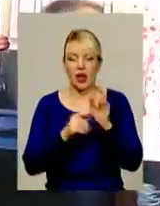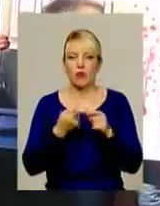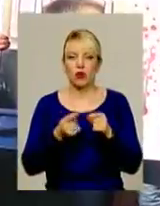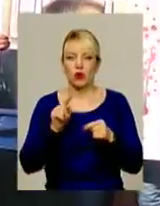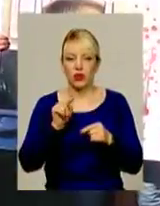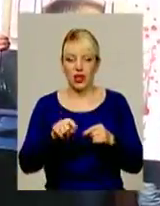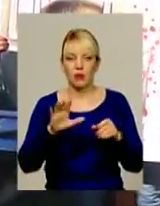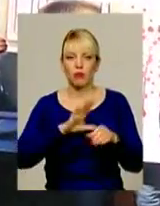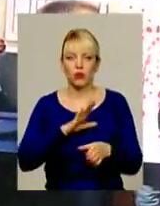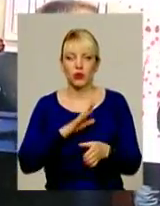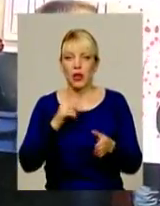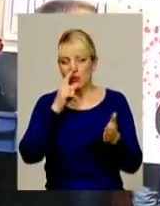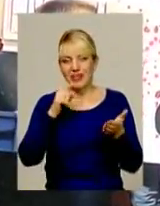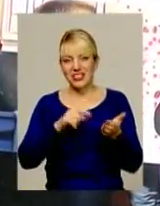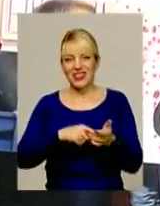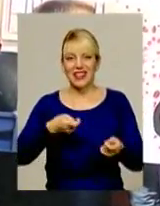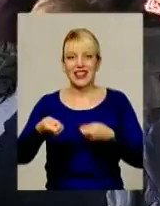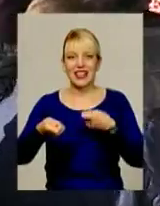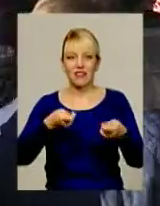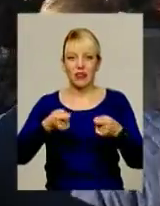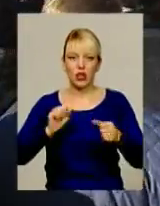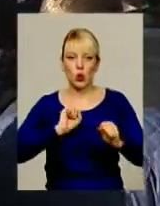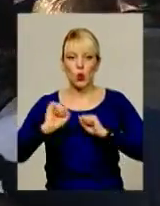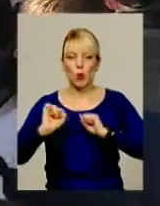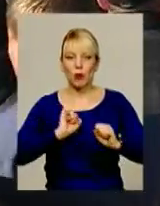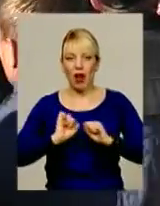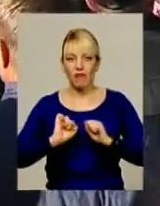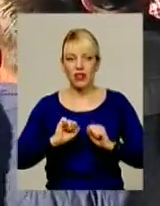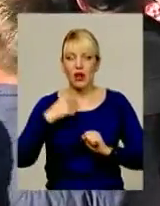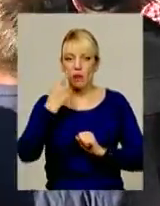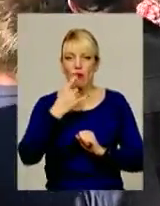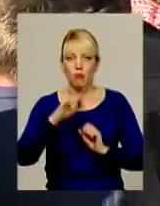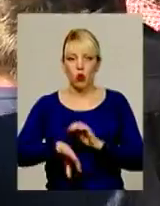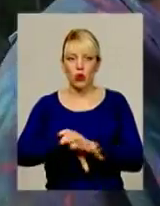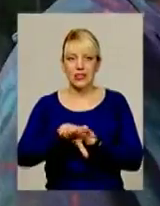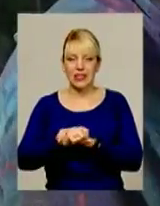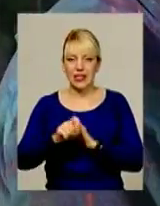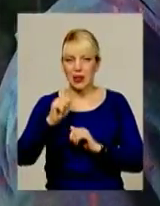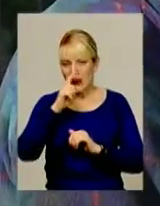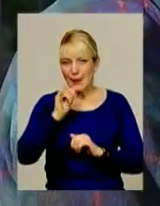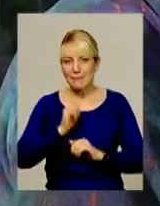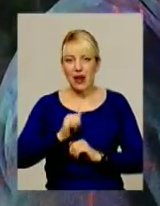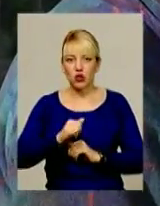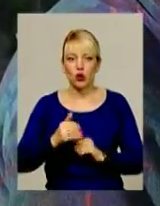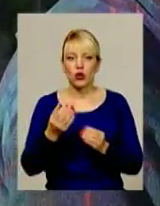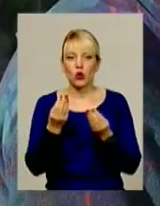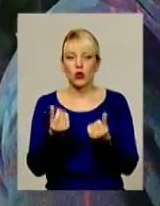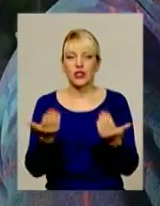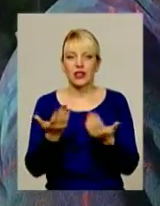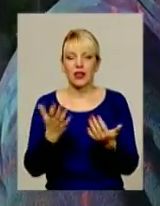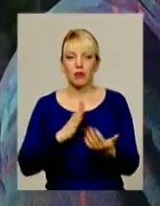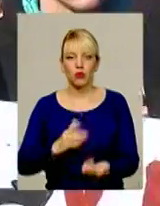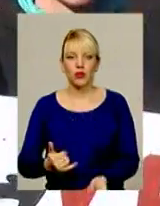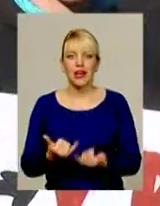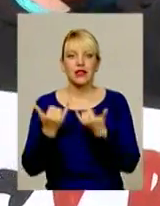Генпрокуратури, були причетні керівники управління. І йшлося про розкрадання пального та коштів, які призначалися для бійців АТО.